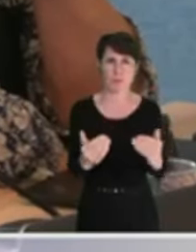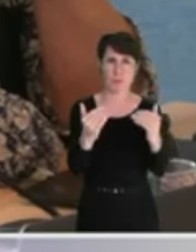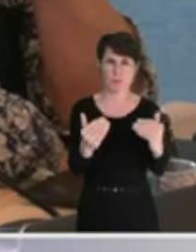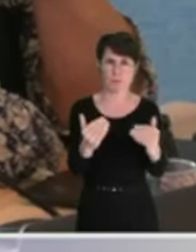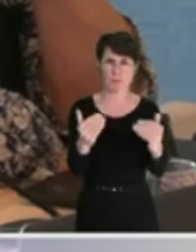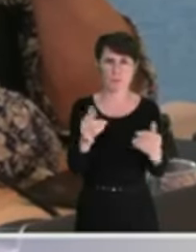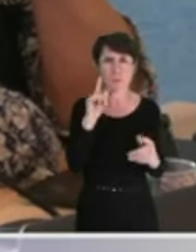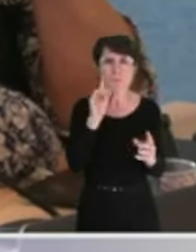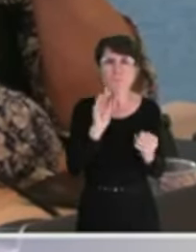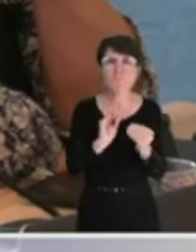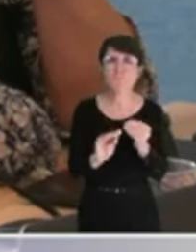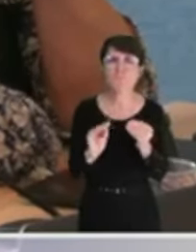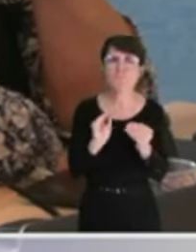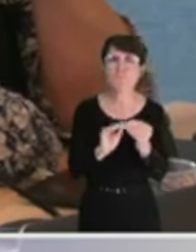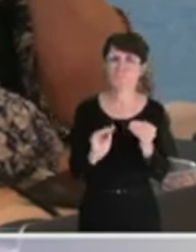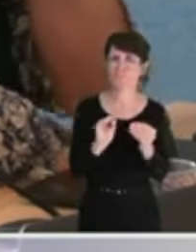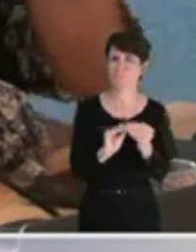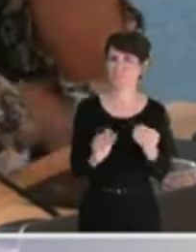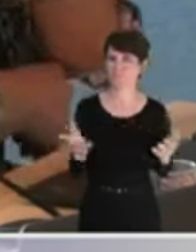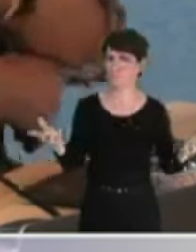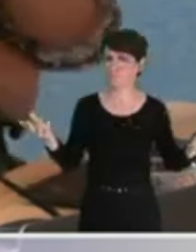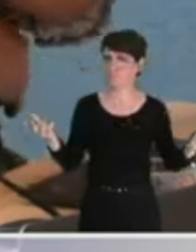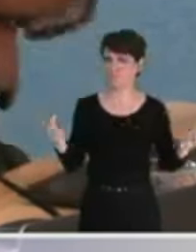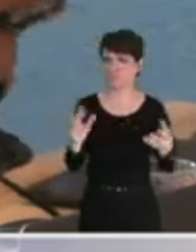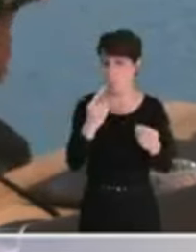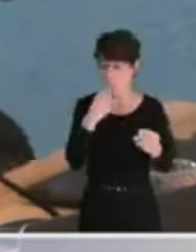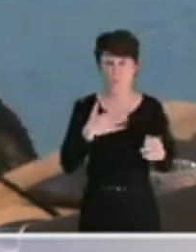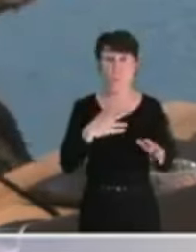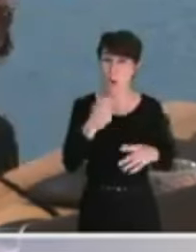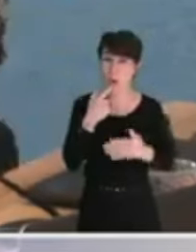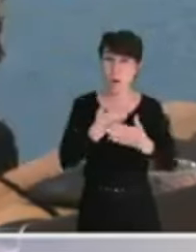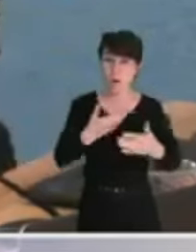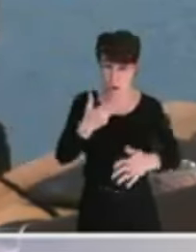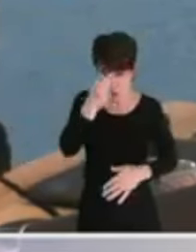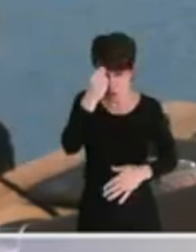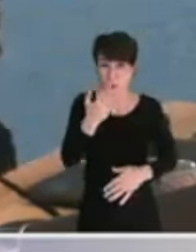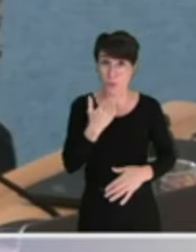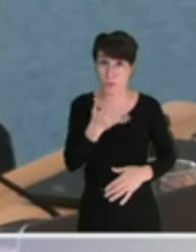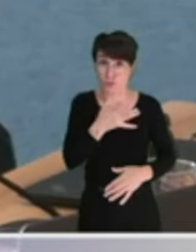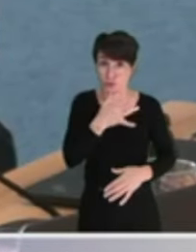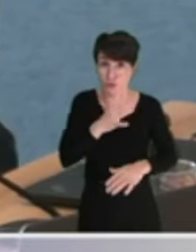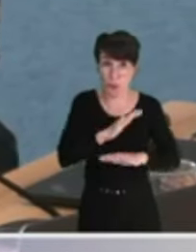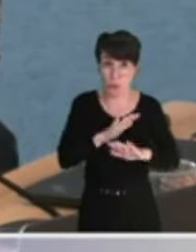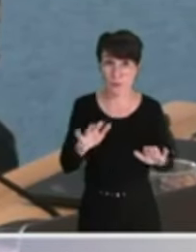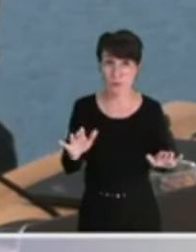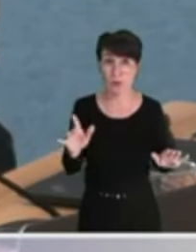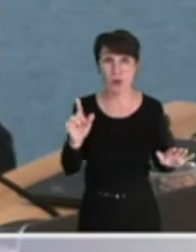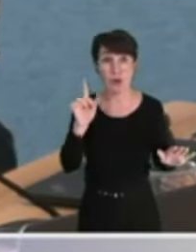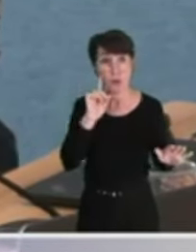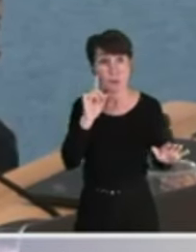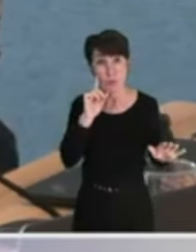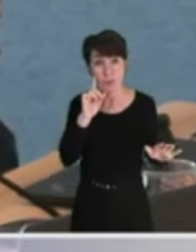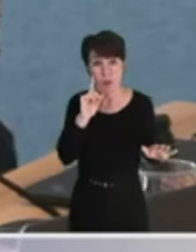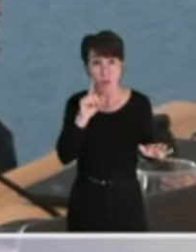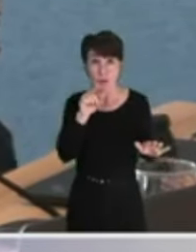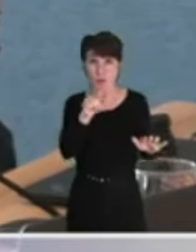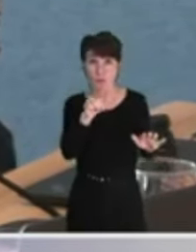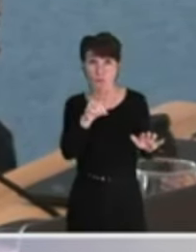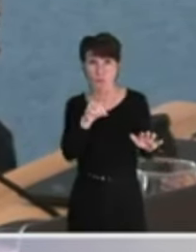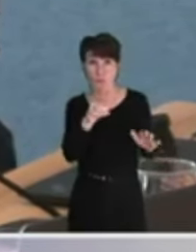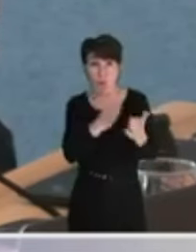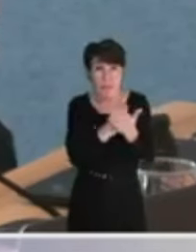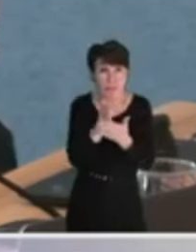effectivement, moi, y un problème de compréhension parce que votre trajectoire